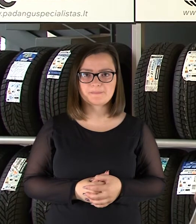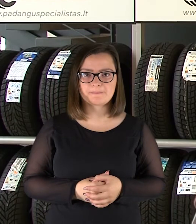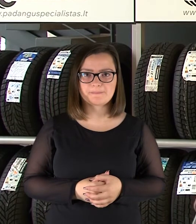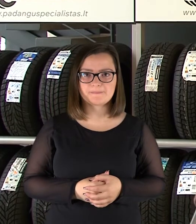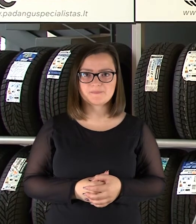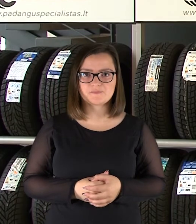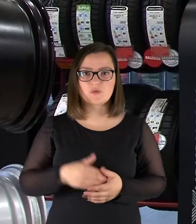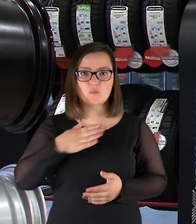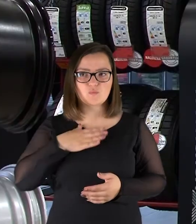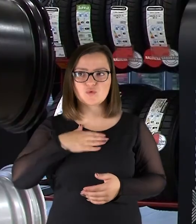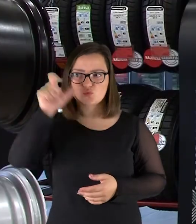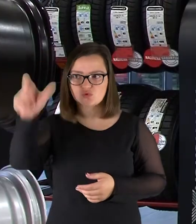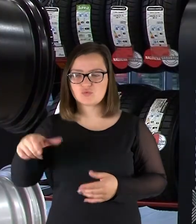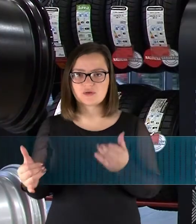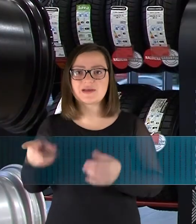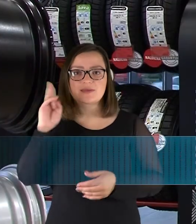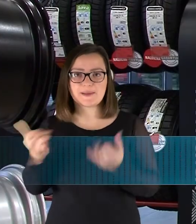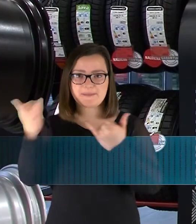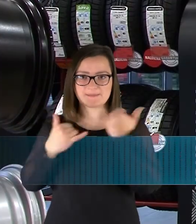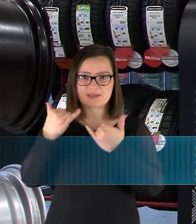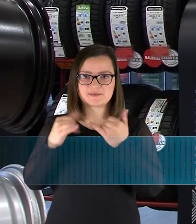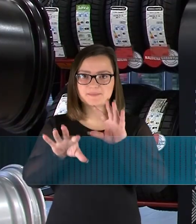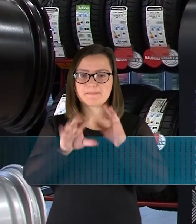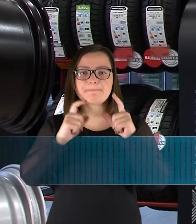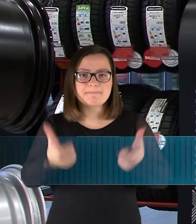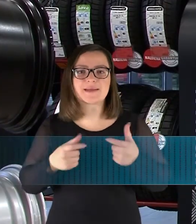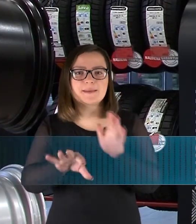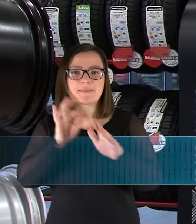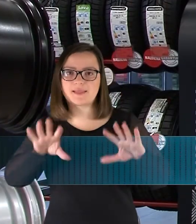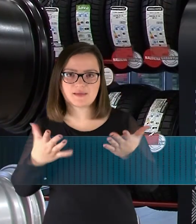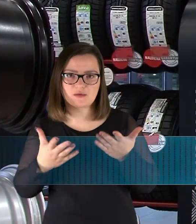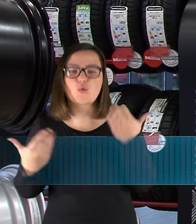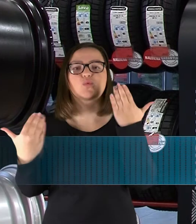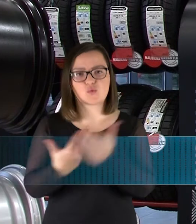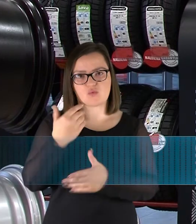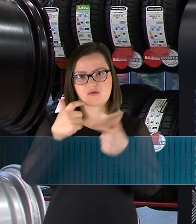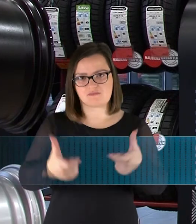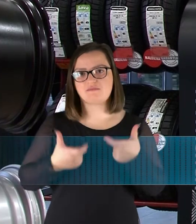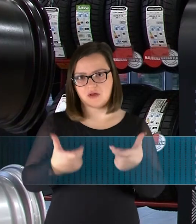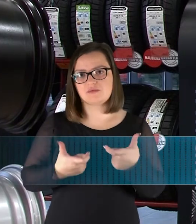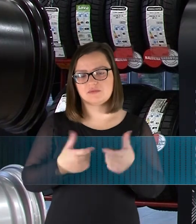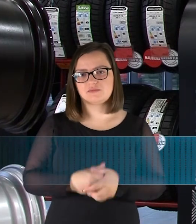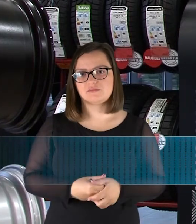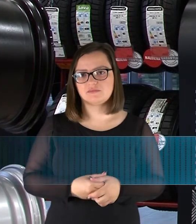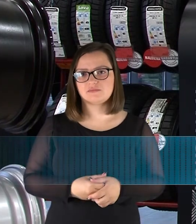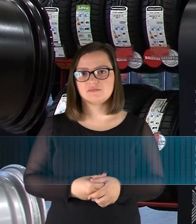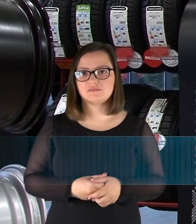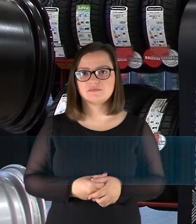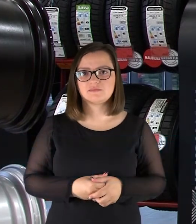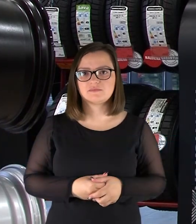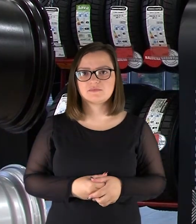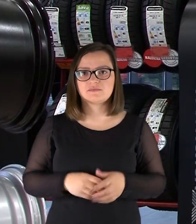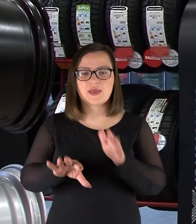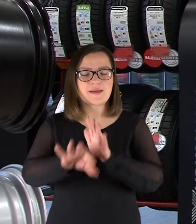padangos yra perkamas. Mūsų klientai dažniausiai renkasi naujas padangas. Dažniausiai renkasi mūsų geras jokovama